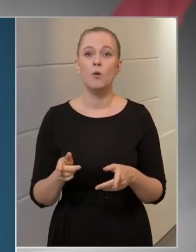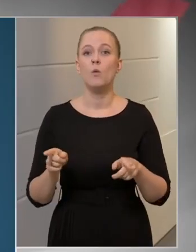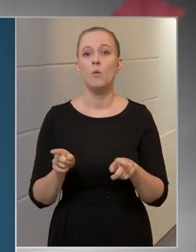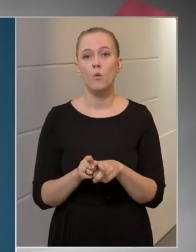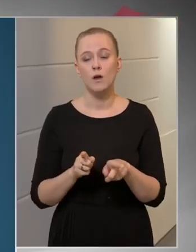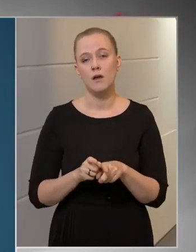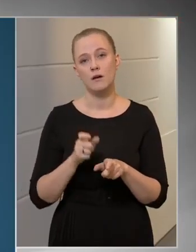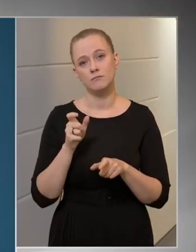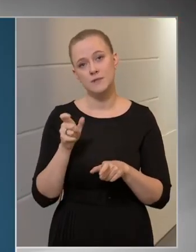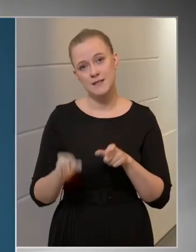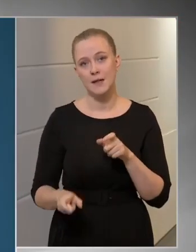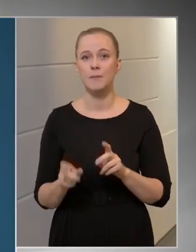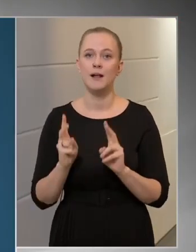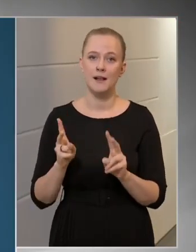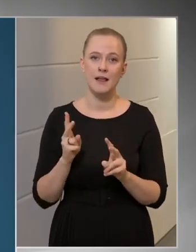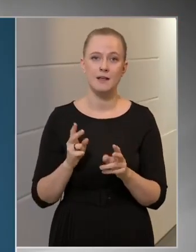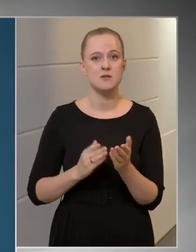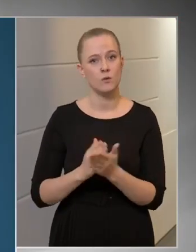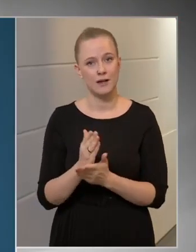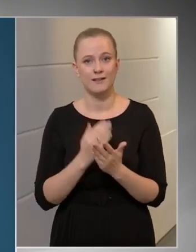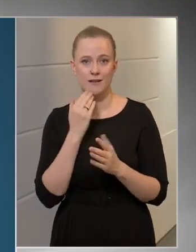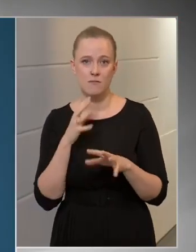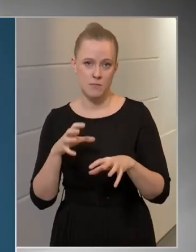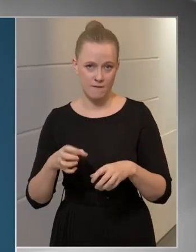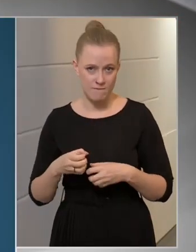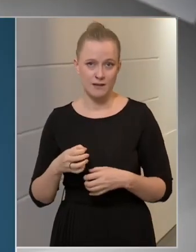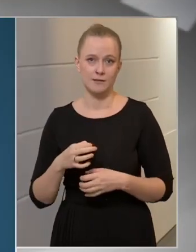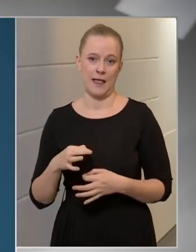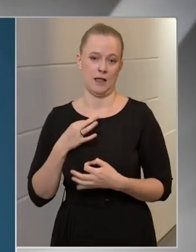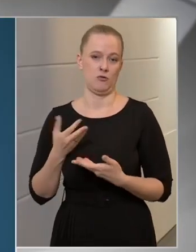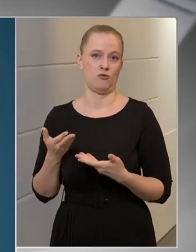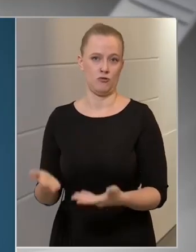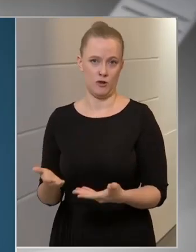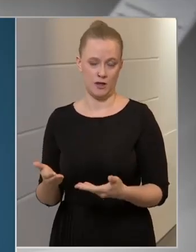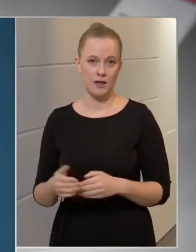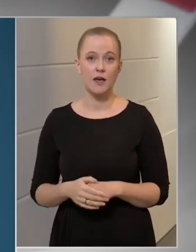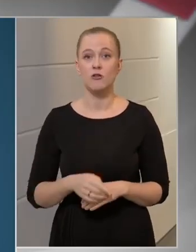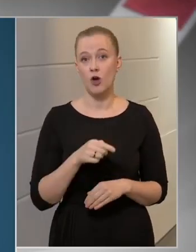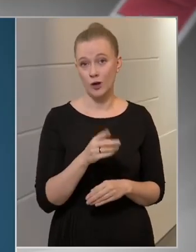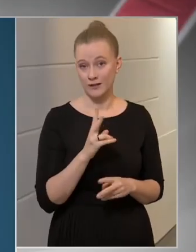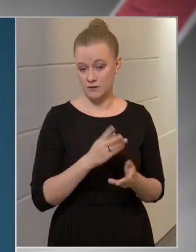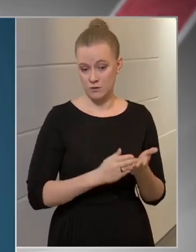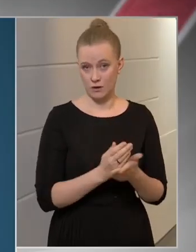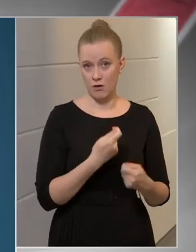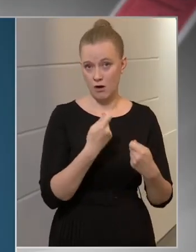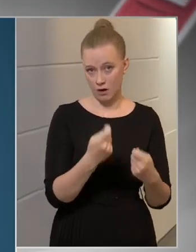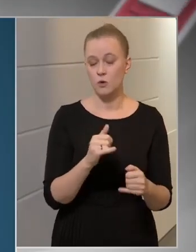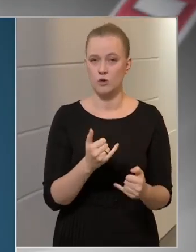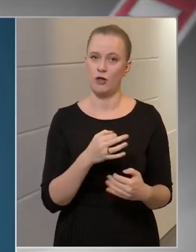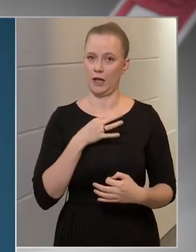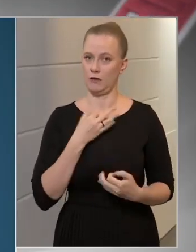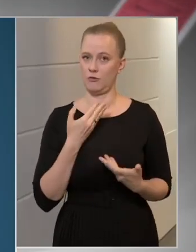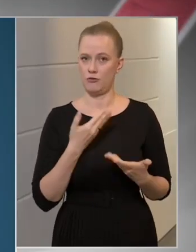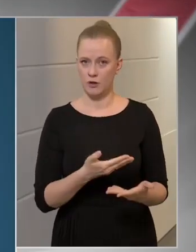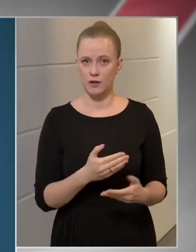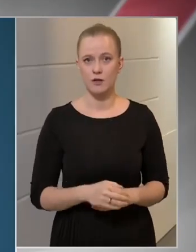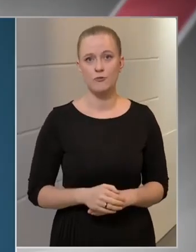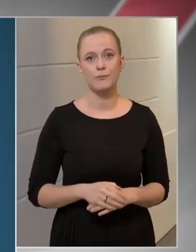igénybe a szolgáltatást, és természetesen a szolgáltató is legyen egészséges. Egy folyamatos